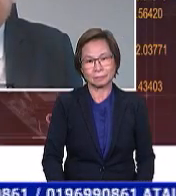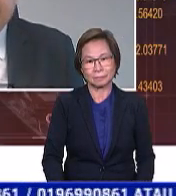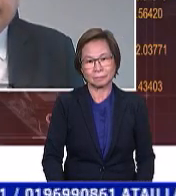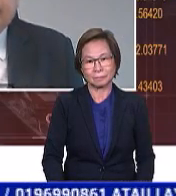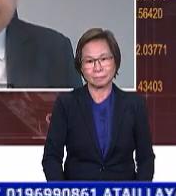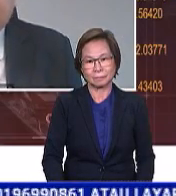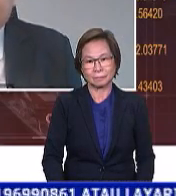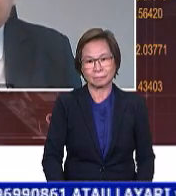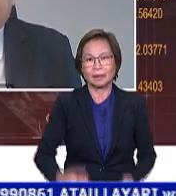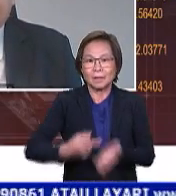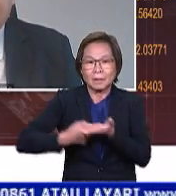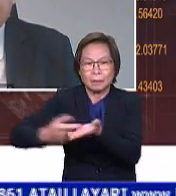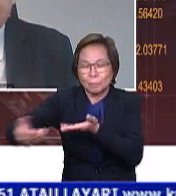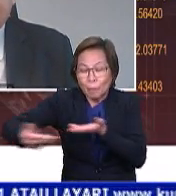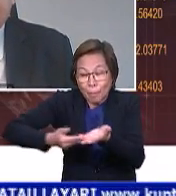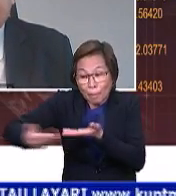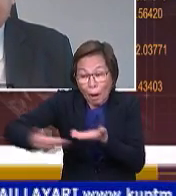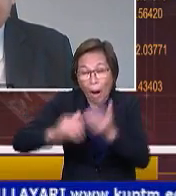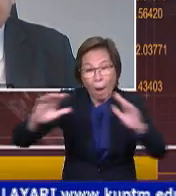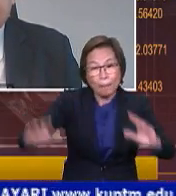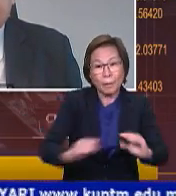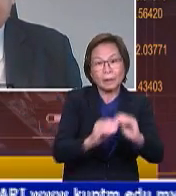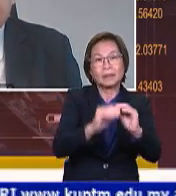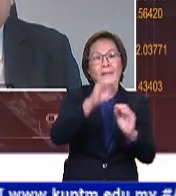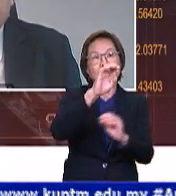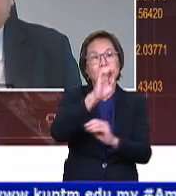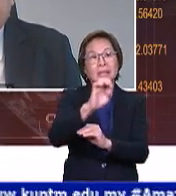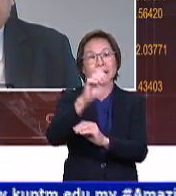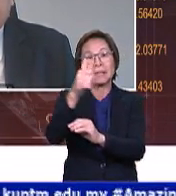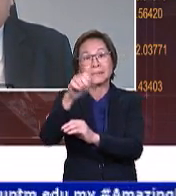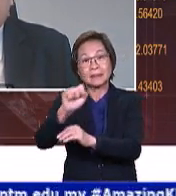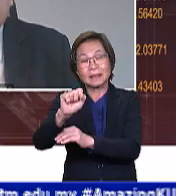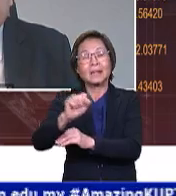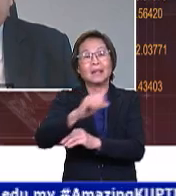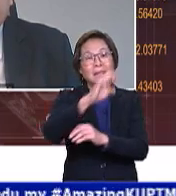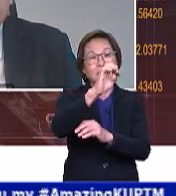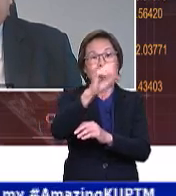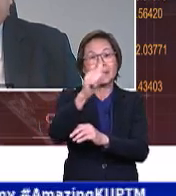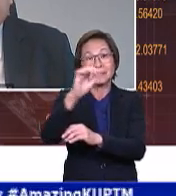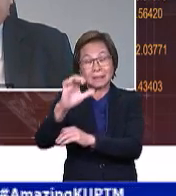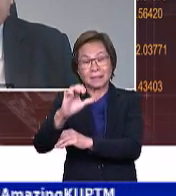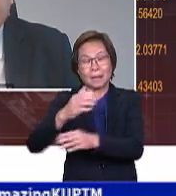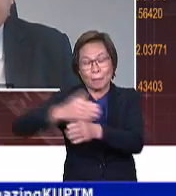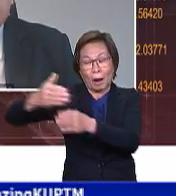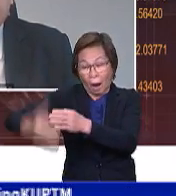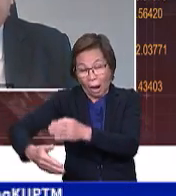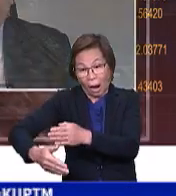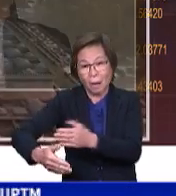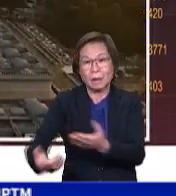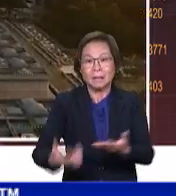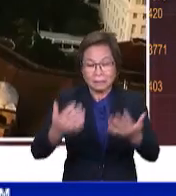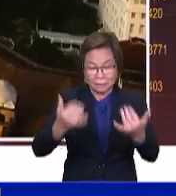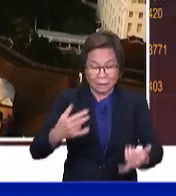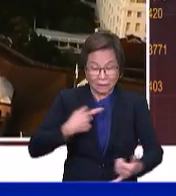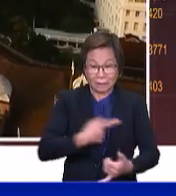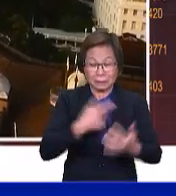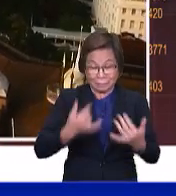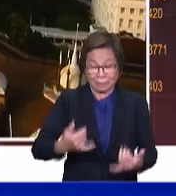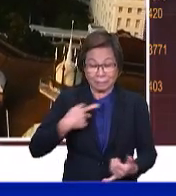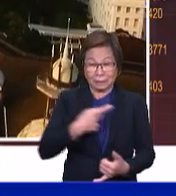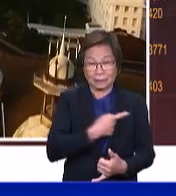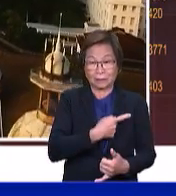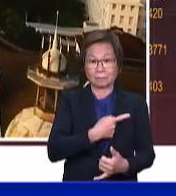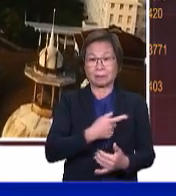Dalam perbincangan dalam masyarakat EAC yang terakhir, maksudnya tindakan ekonomi, kerana kita sekarang ini berada